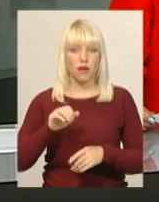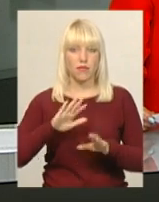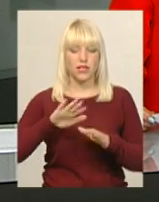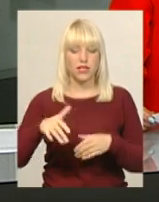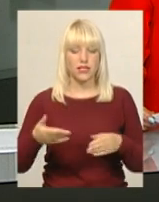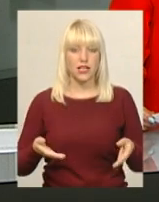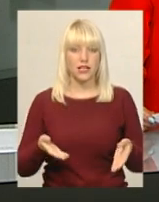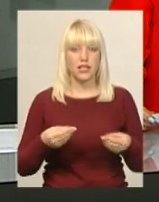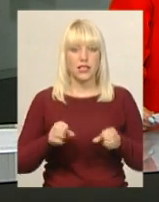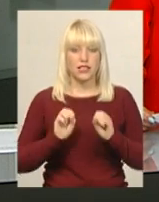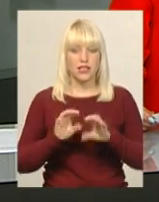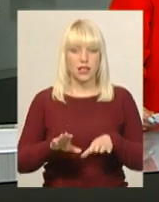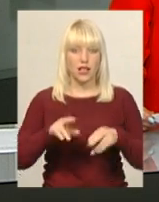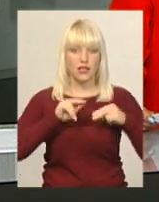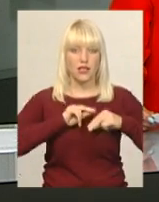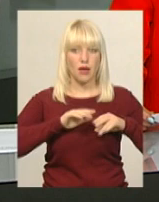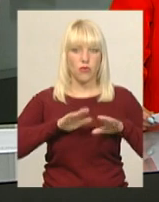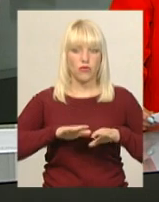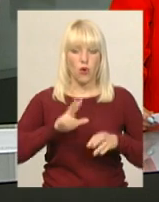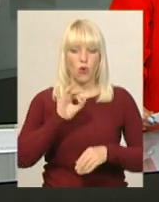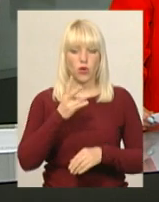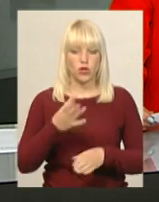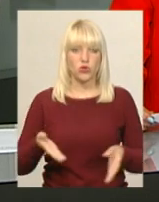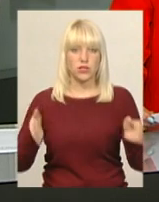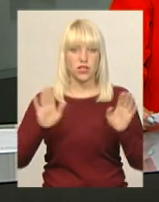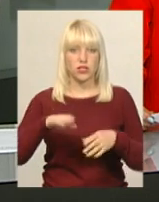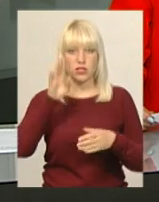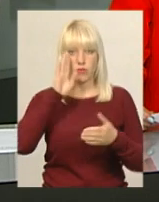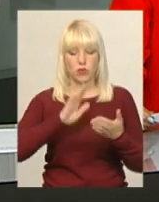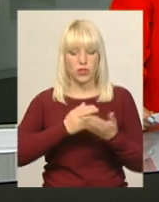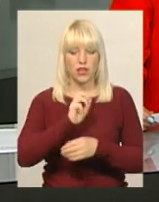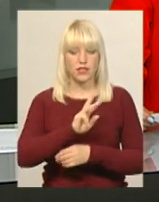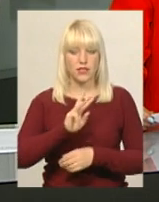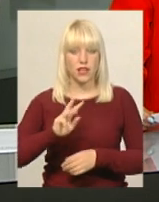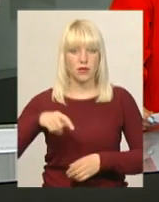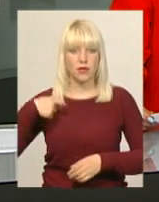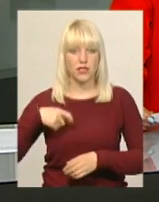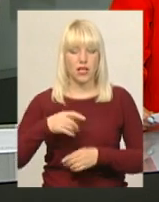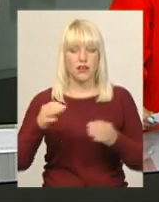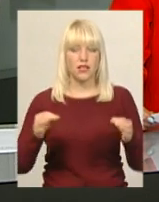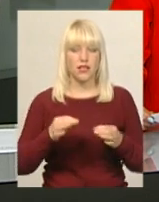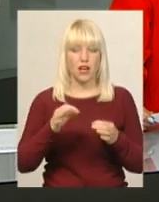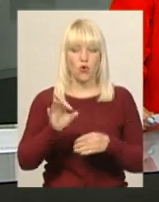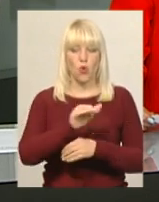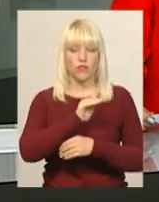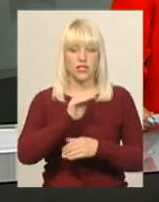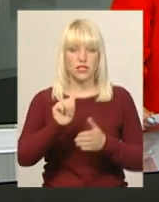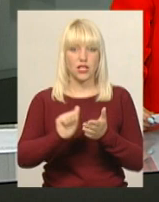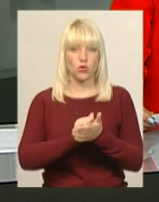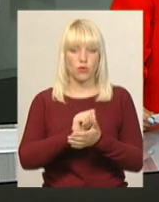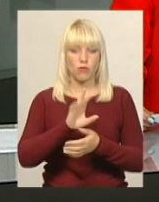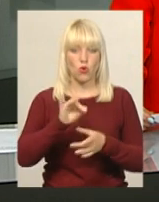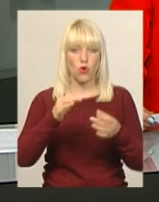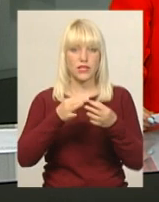складення повноважень Олександр Коренічук залишиться в політиці. На сайті президента наразі ніяких офіційних документів про